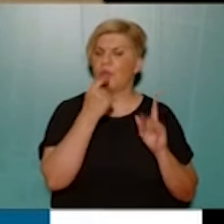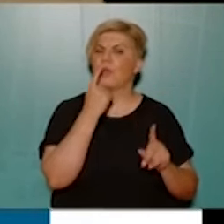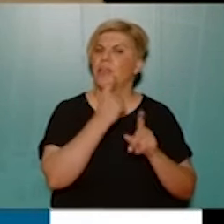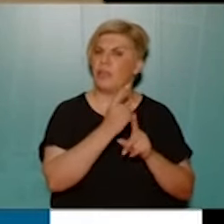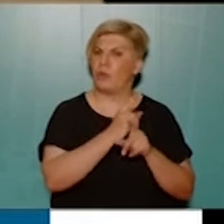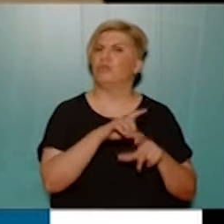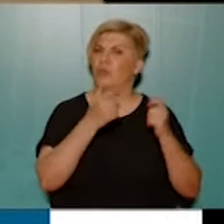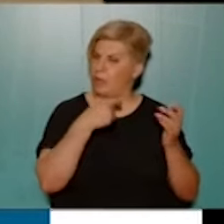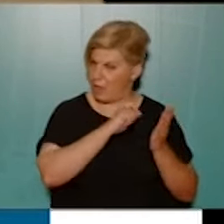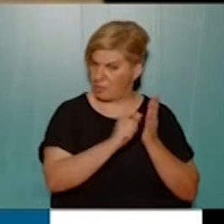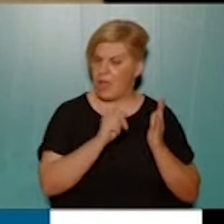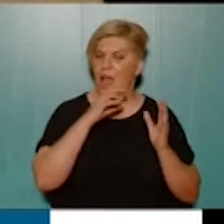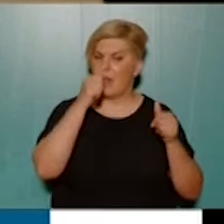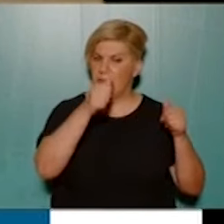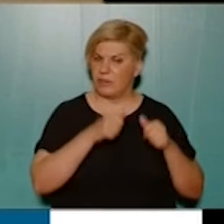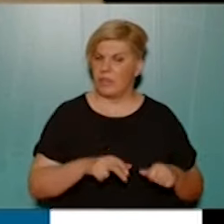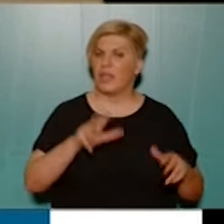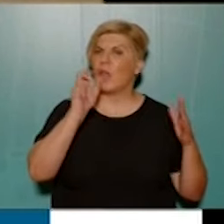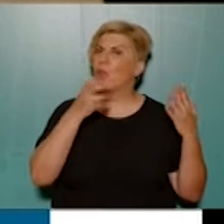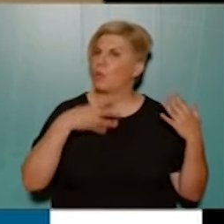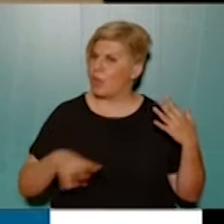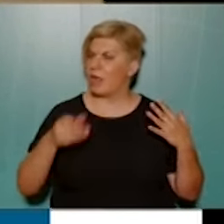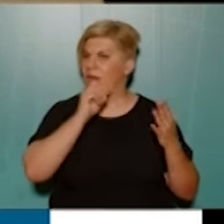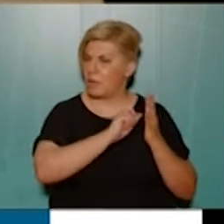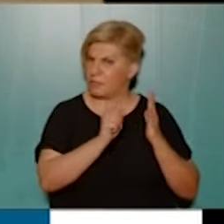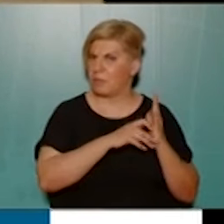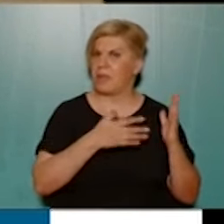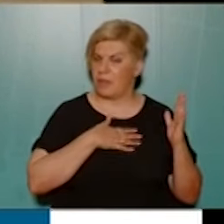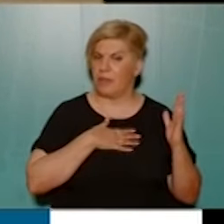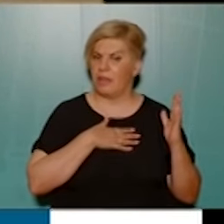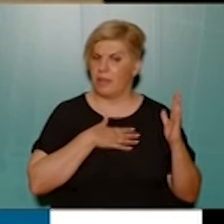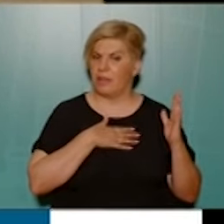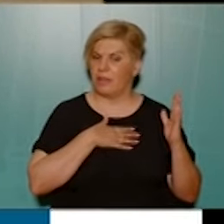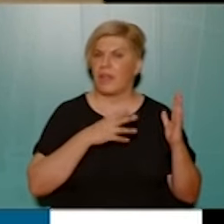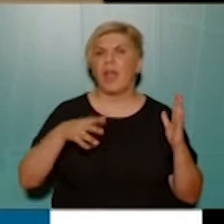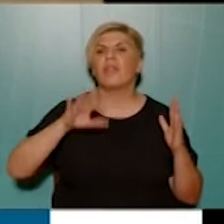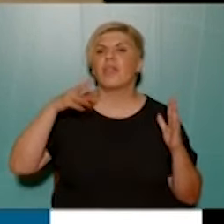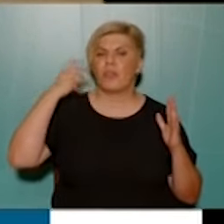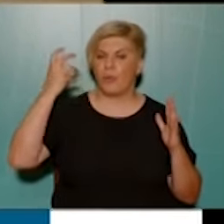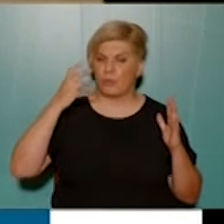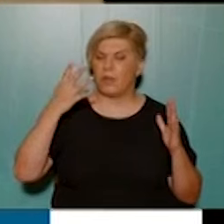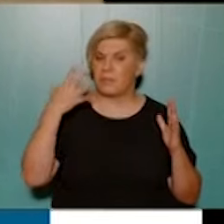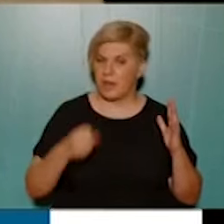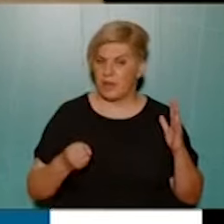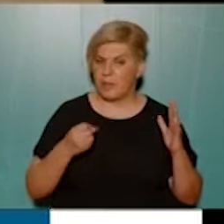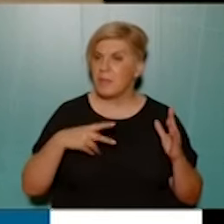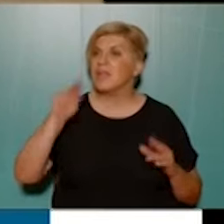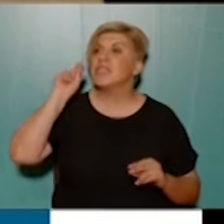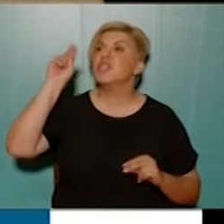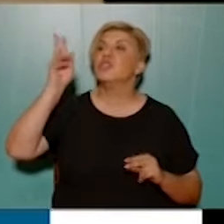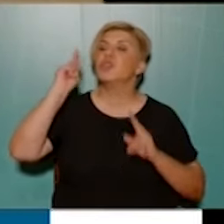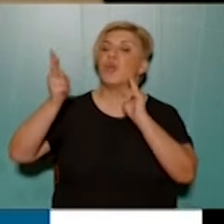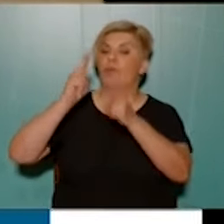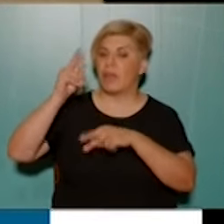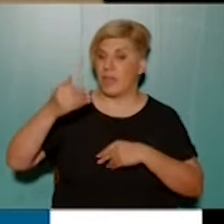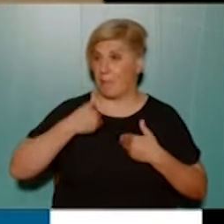δημοτικό σχολείο, έχουμε βγάλει και για το 89, και δεν θεωρούμε ότι υπήρχε καμιά συκοφαντία, αν